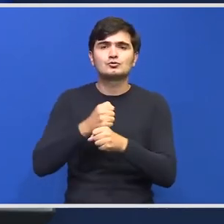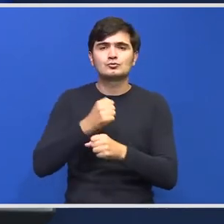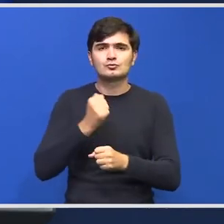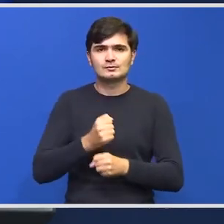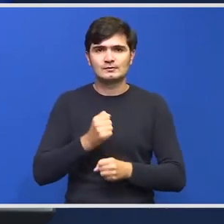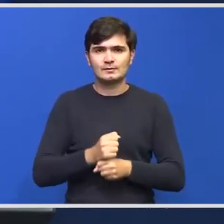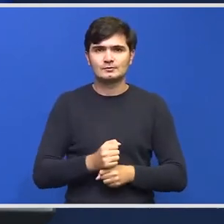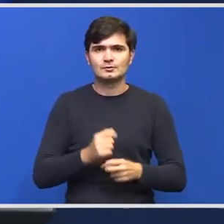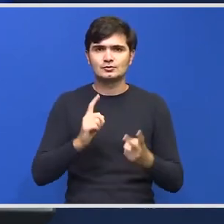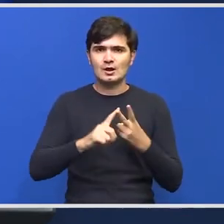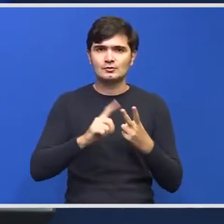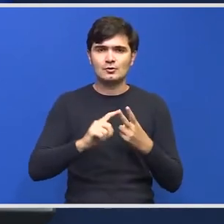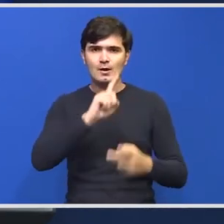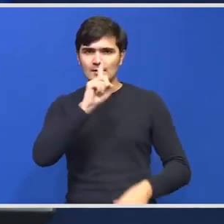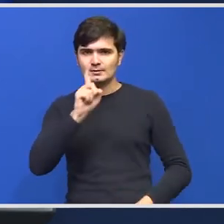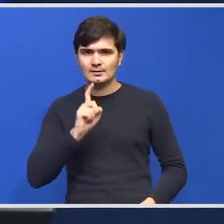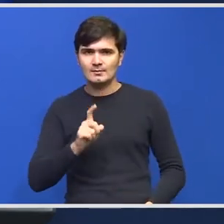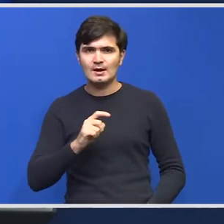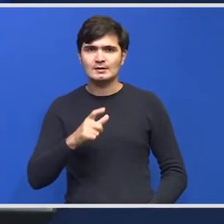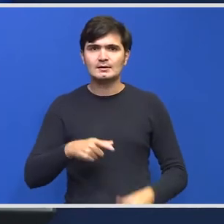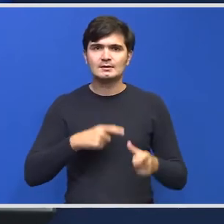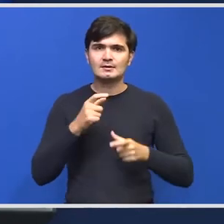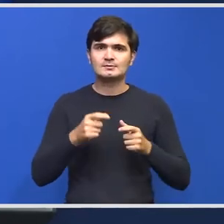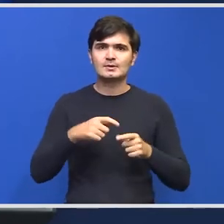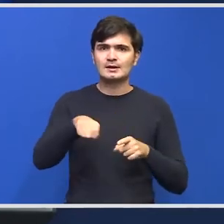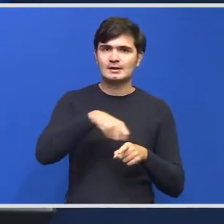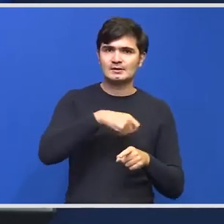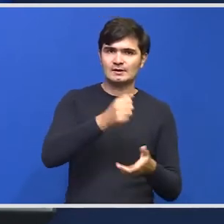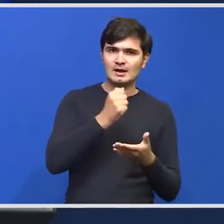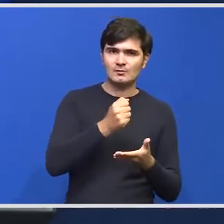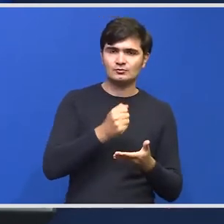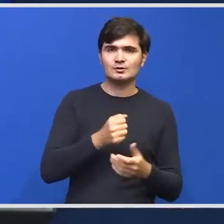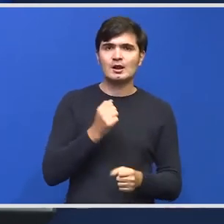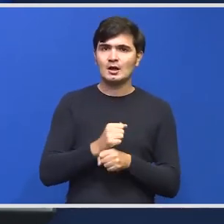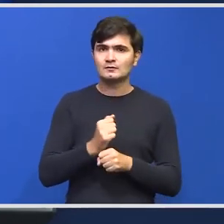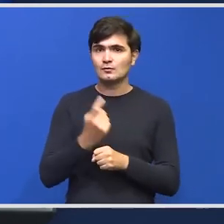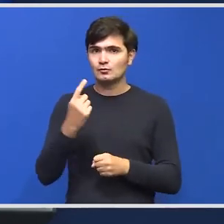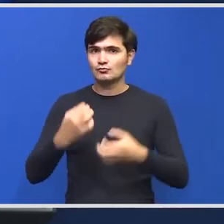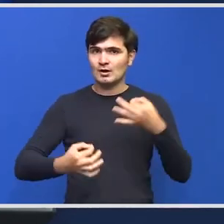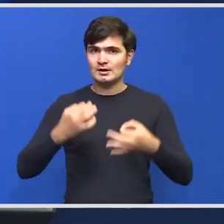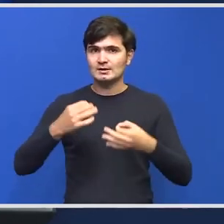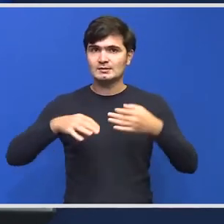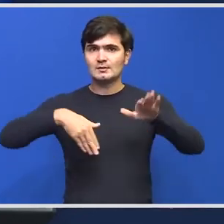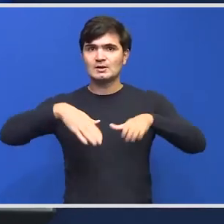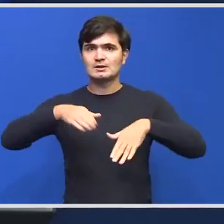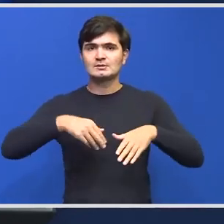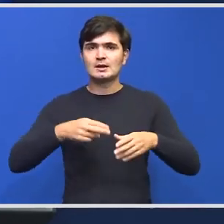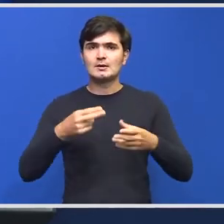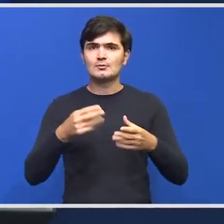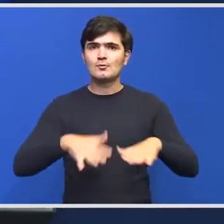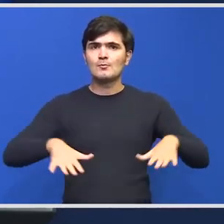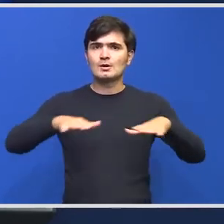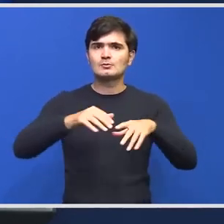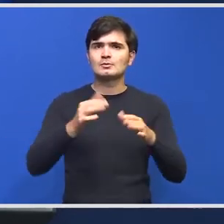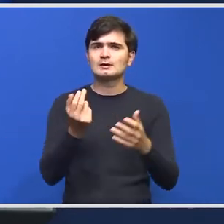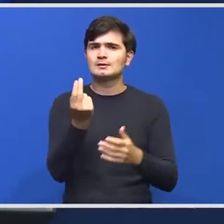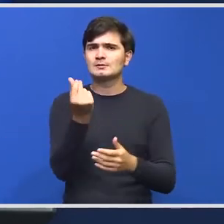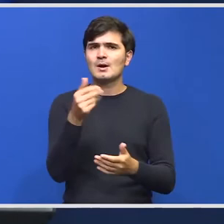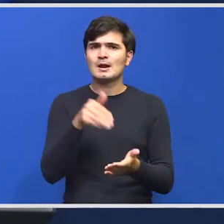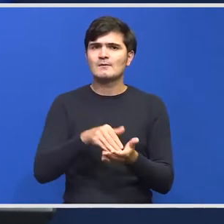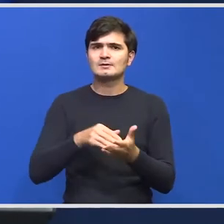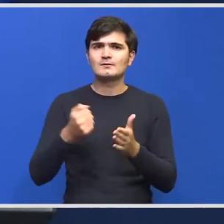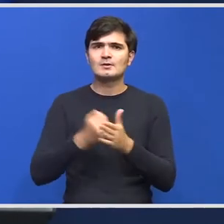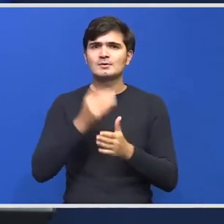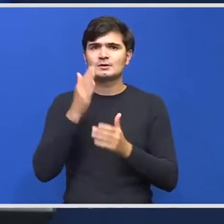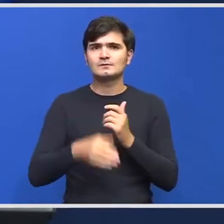Am înțeles și cea de-a doua mea întrebare este legată de rectificarea bugetară Dacă ați făcut deja o analiză la Ministerul Mediului câți bani ați avea nevoie până la final de